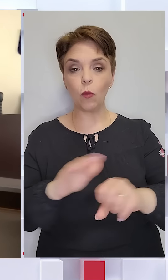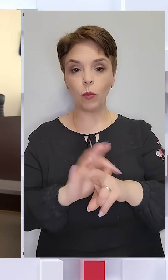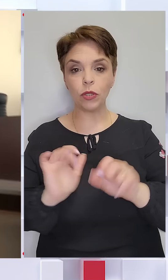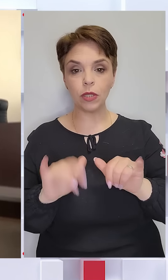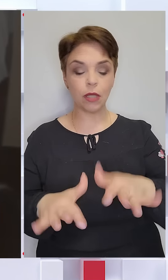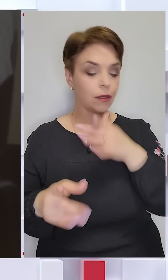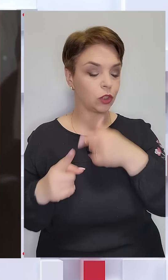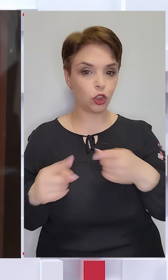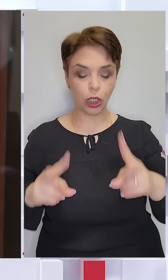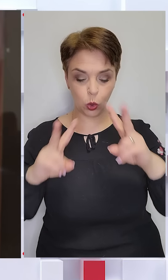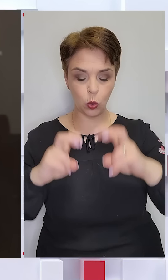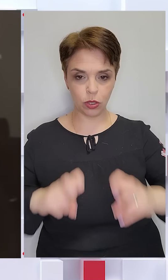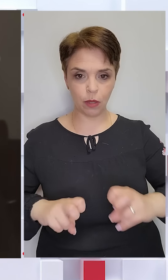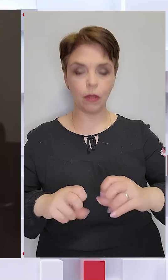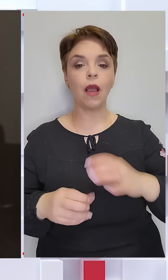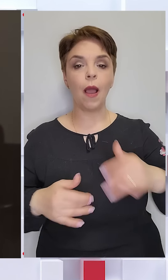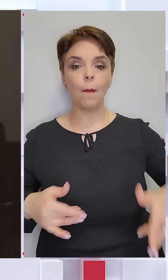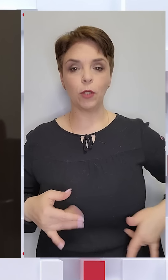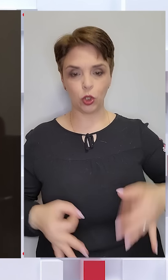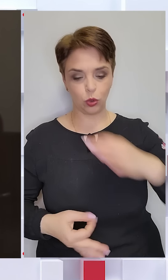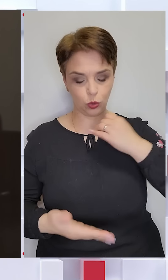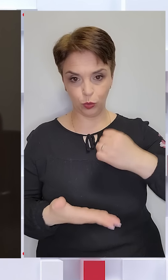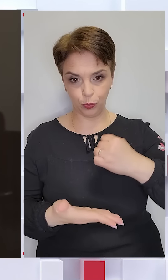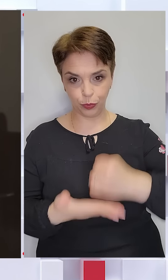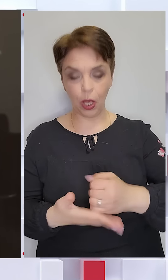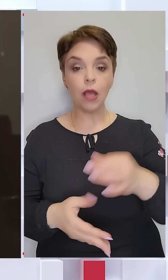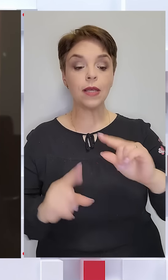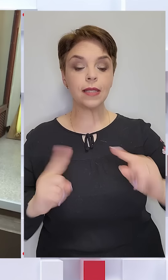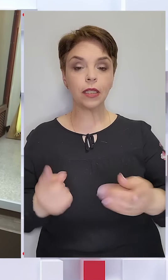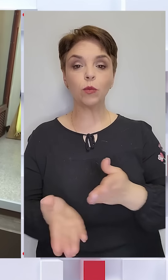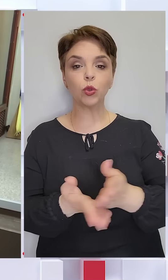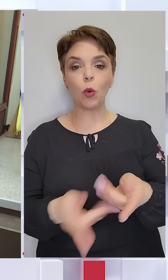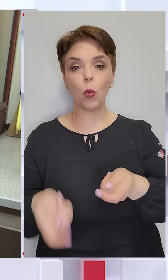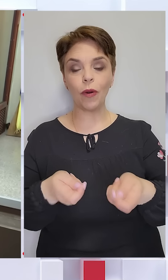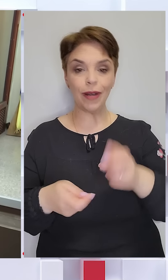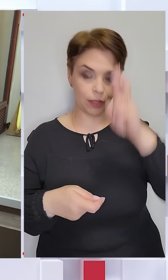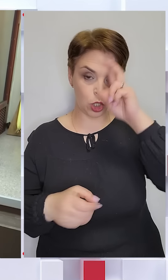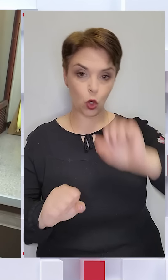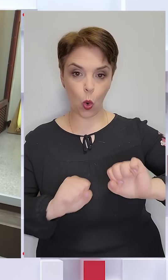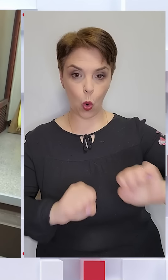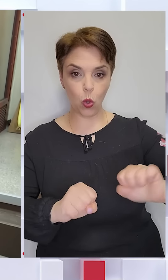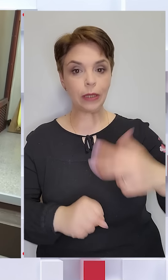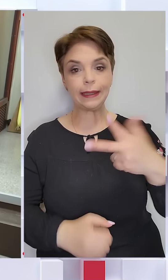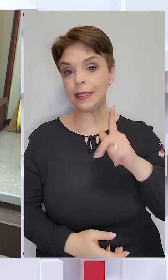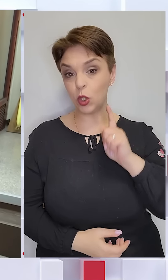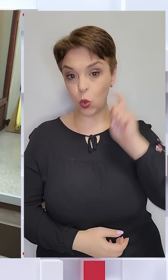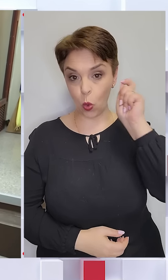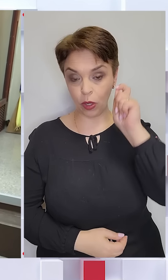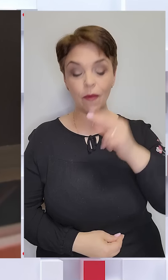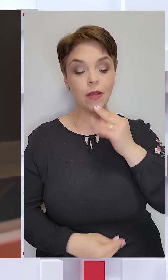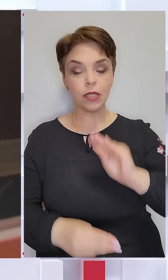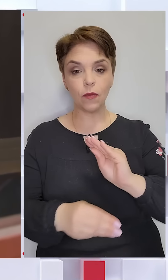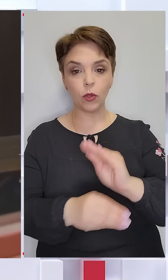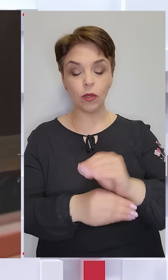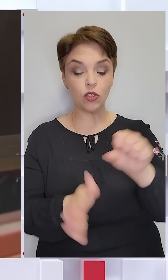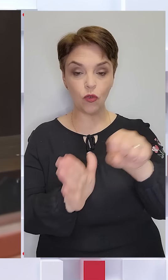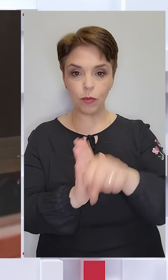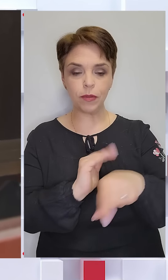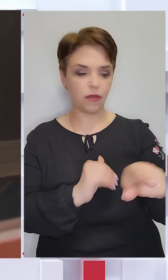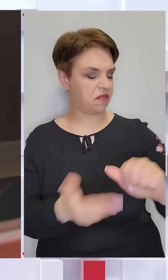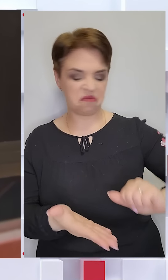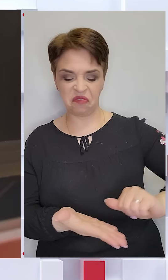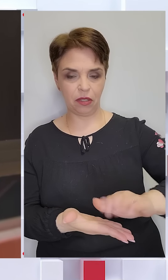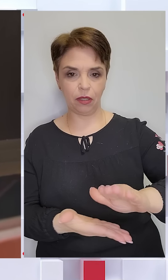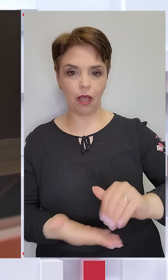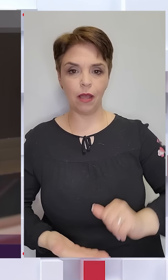на час розслідування виніс Печерський суд. Затриманому службовцю управління держохорони 30 років. Звинувачення у вбивстві він